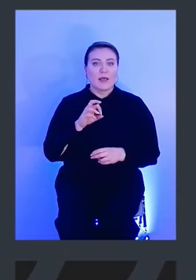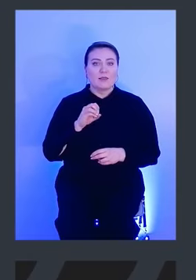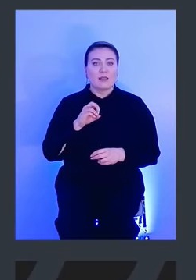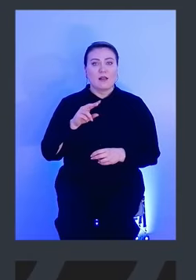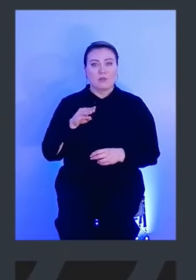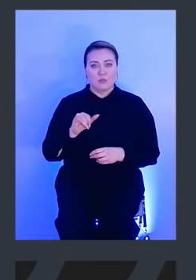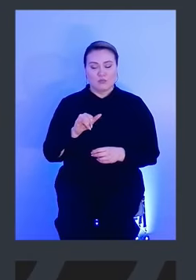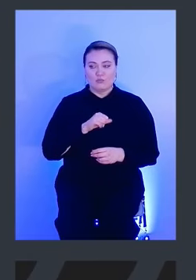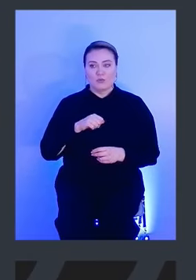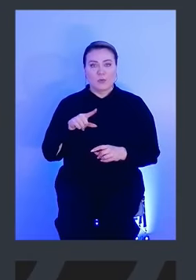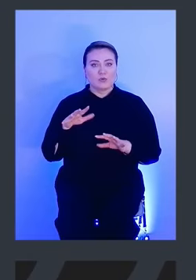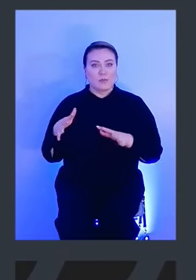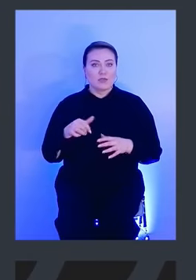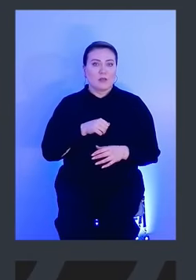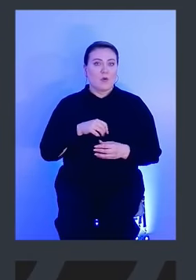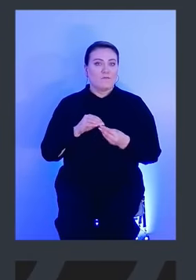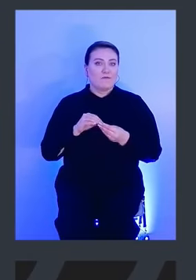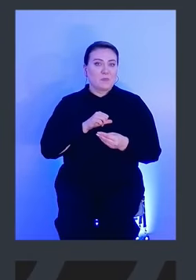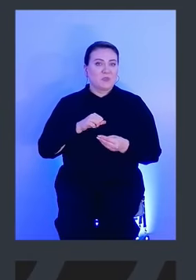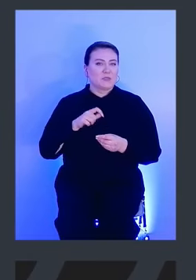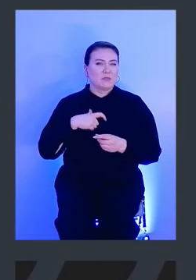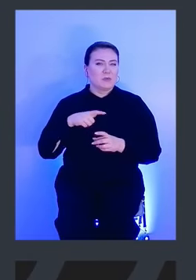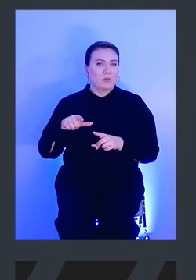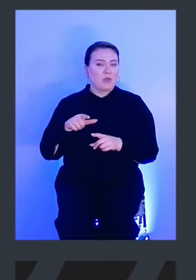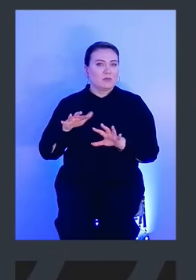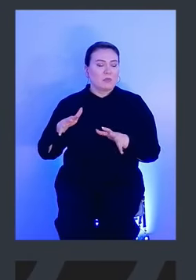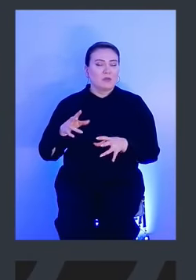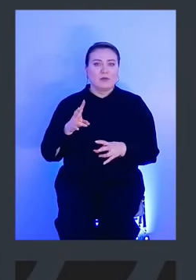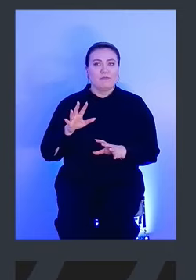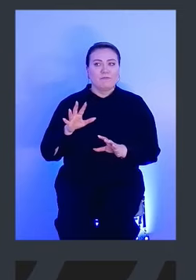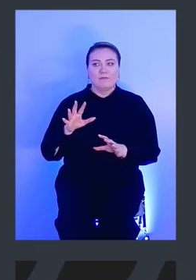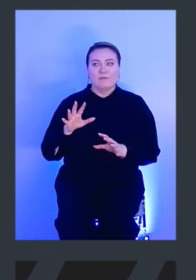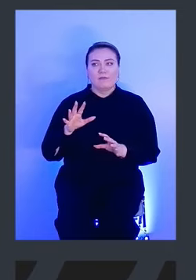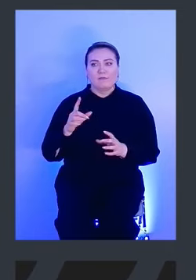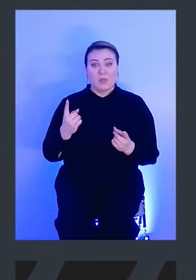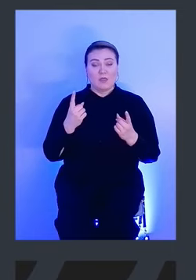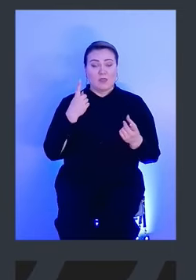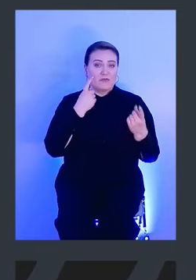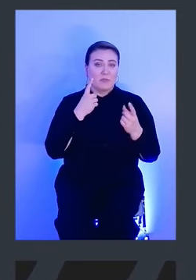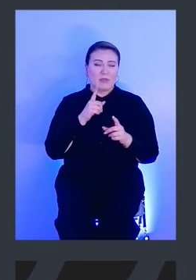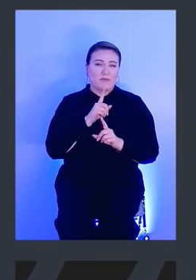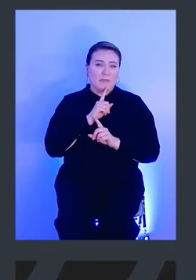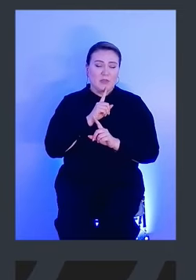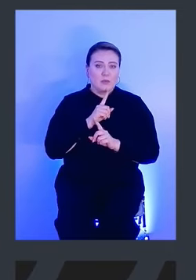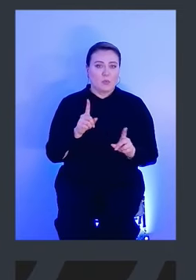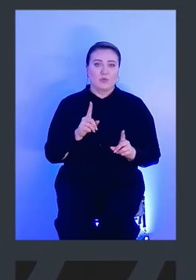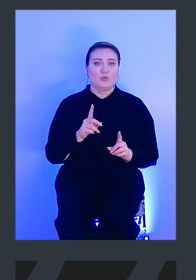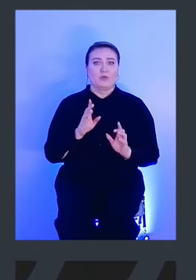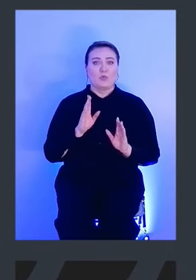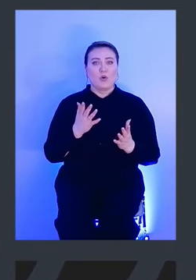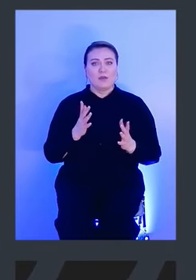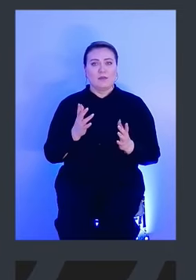то есть само событие само по себе. Не все будут очень информативными и какие-то будут